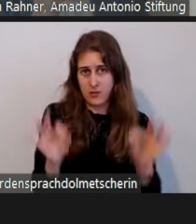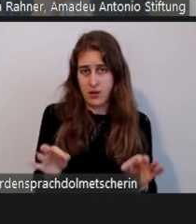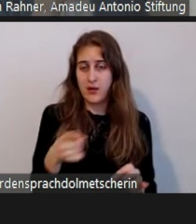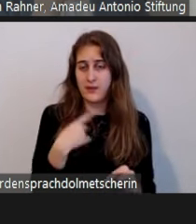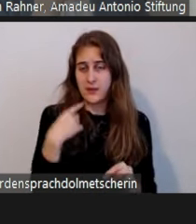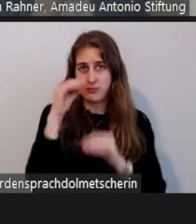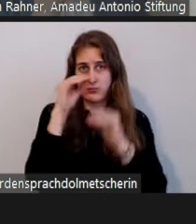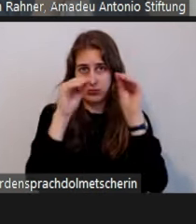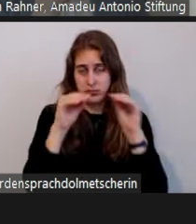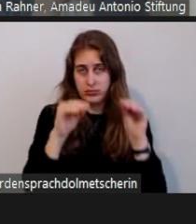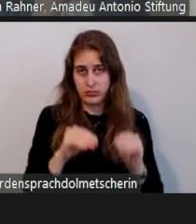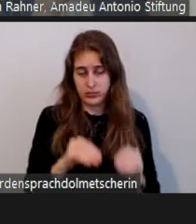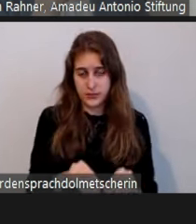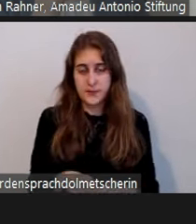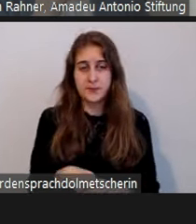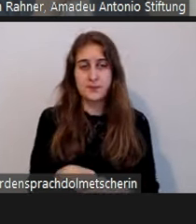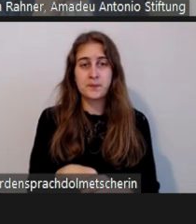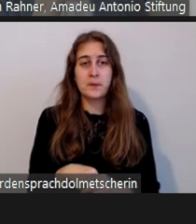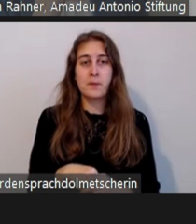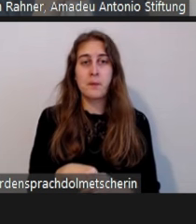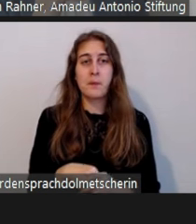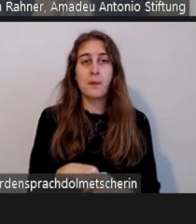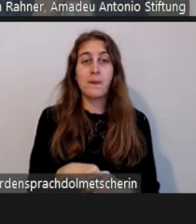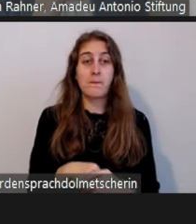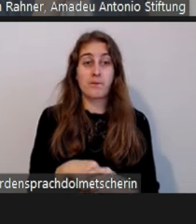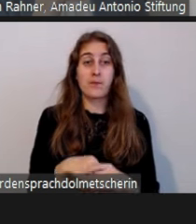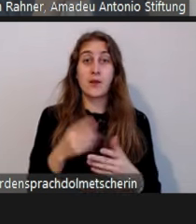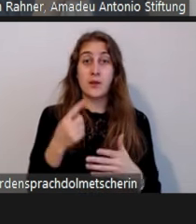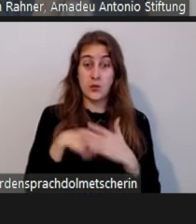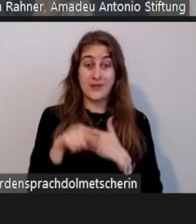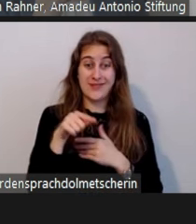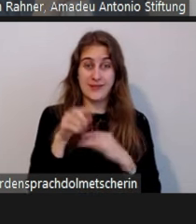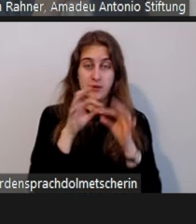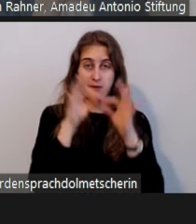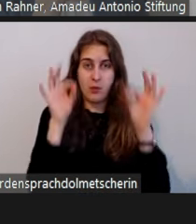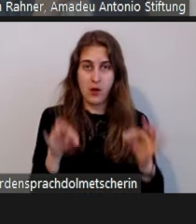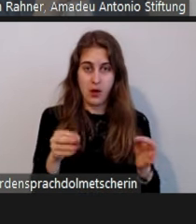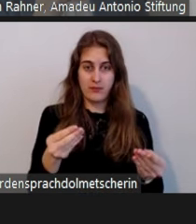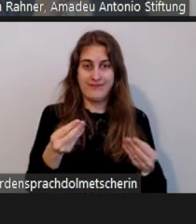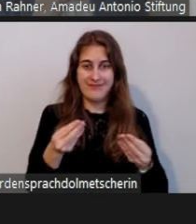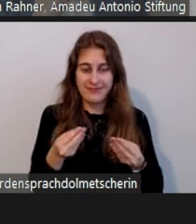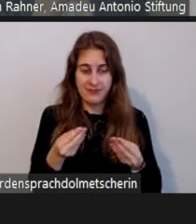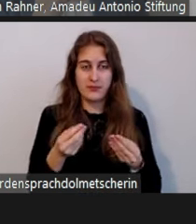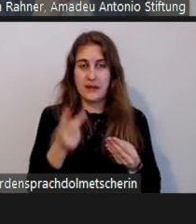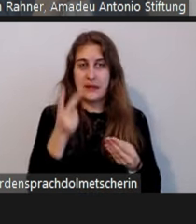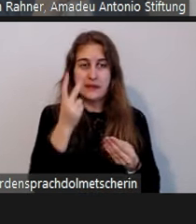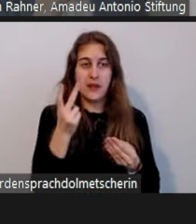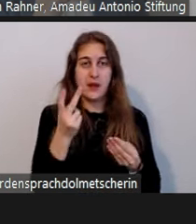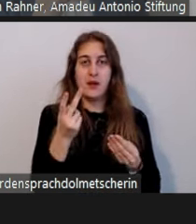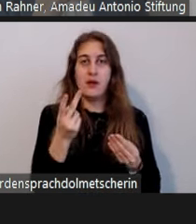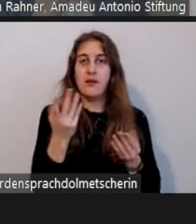welchem Bundesland die übermittelten Vorfälle stattgefunden haben.